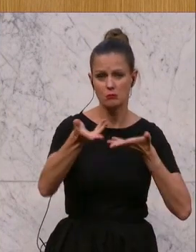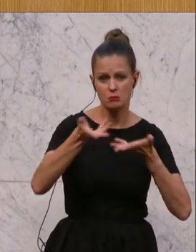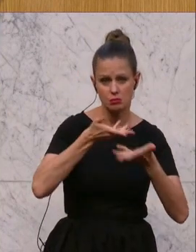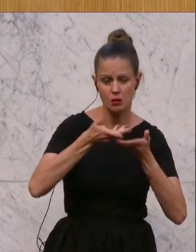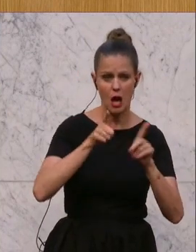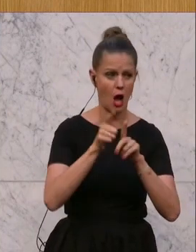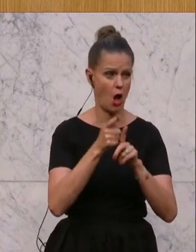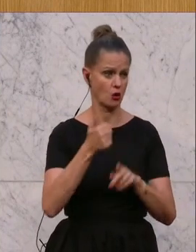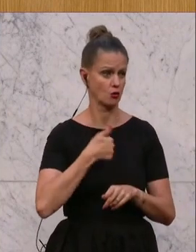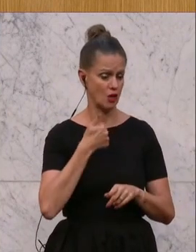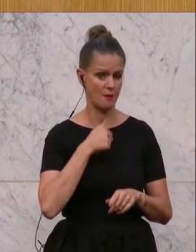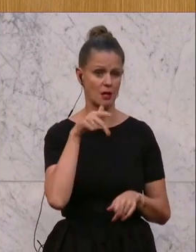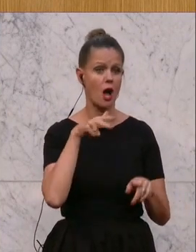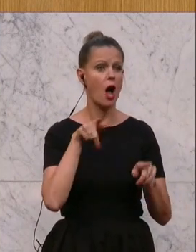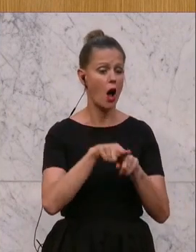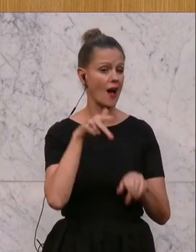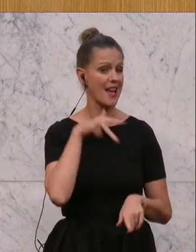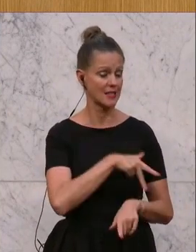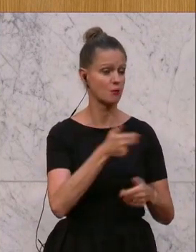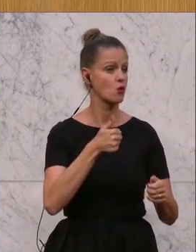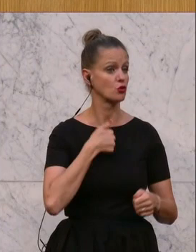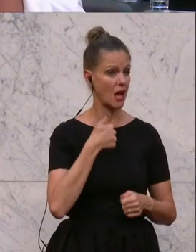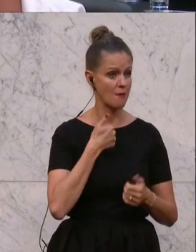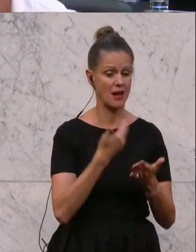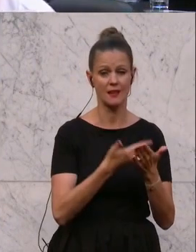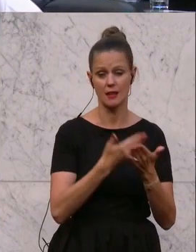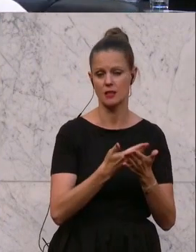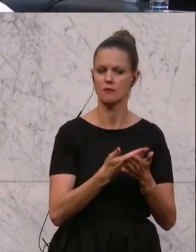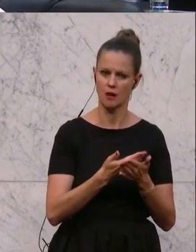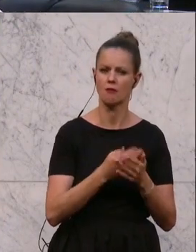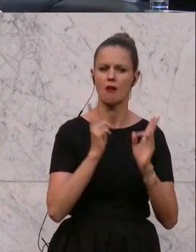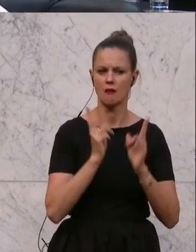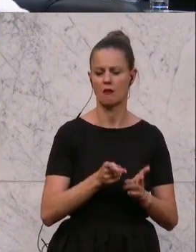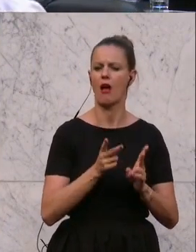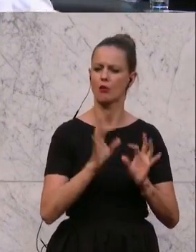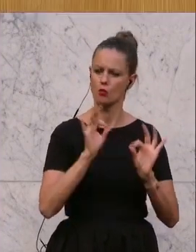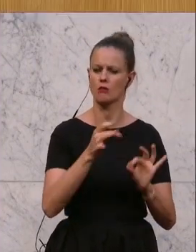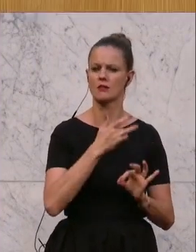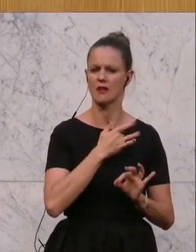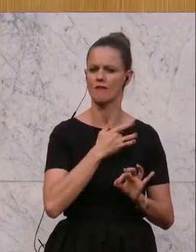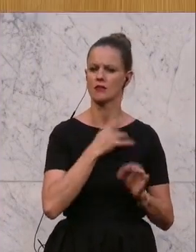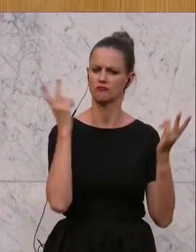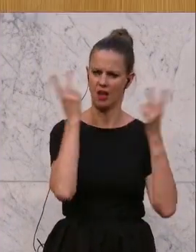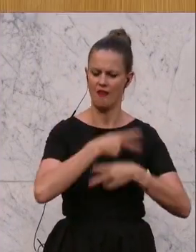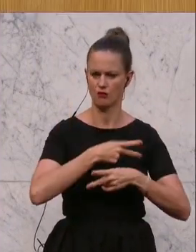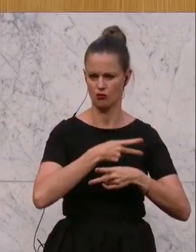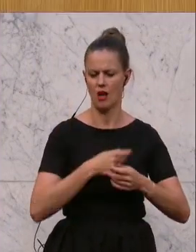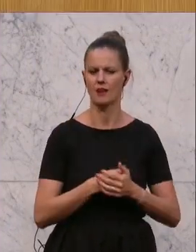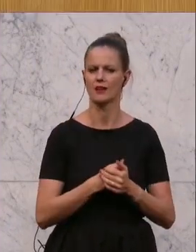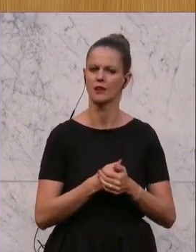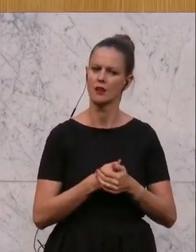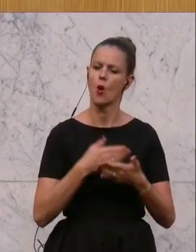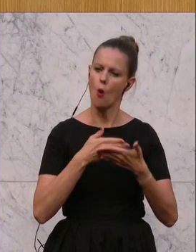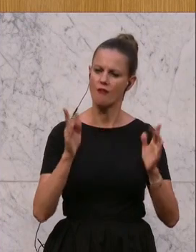in der Steiermark, auch mit der SPÖ Steiermark. Und daher glaube ich, dass man guten Gewissens diesem Gesetz zustimmen kann, für eine Stärkung des öffentlichen